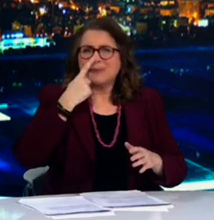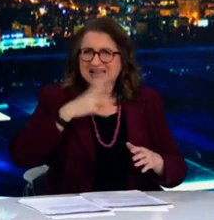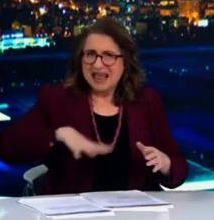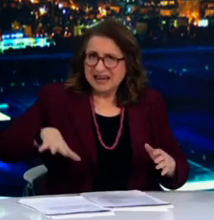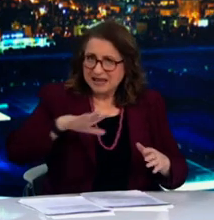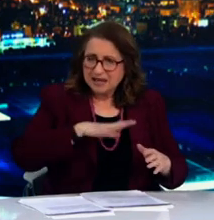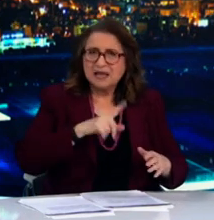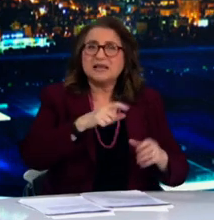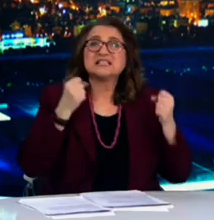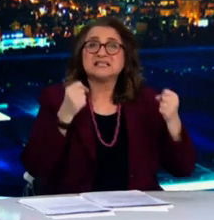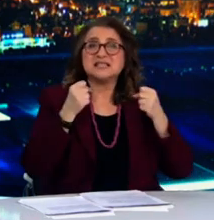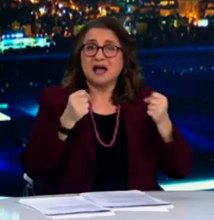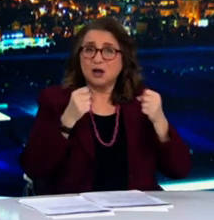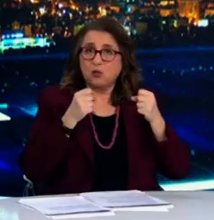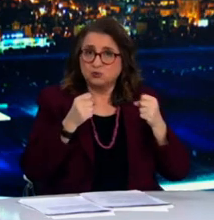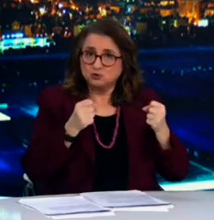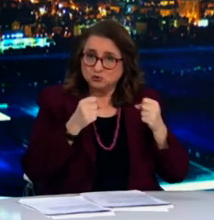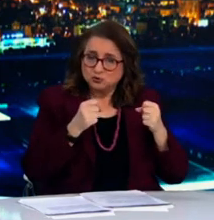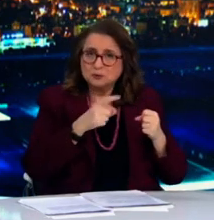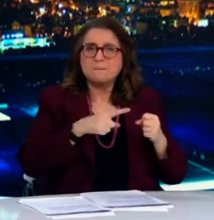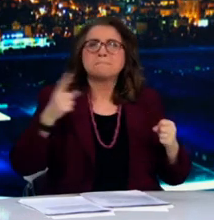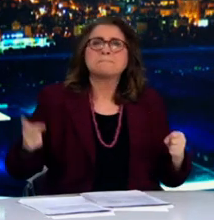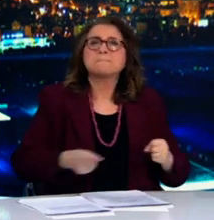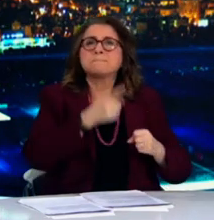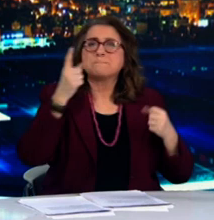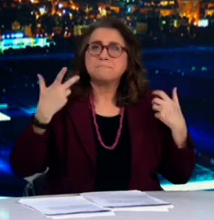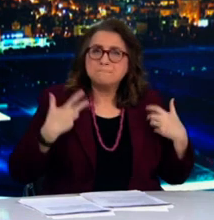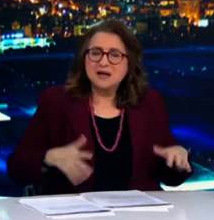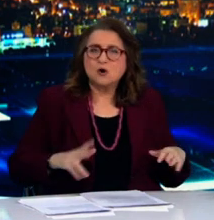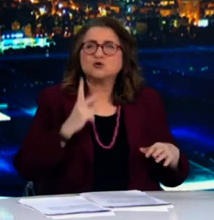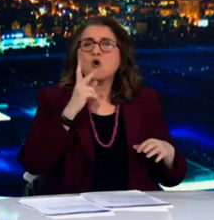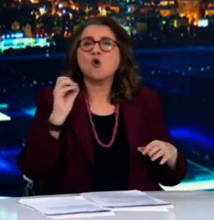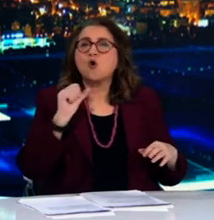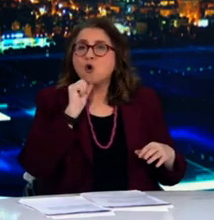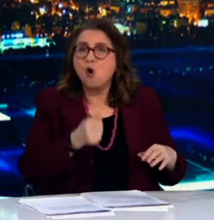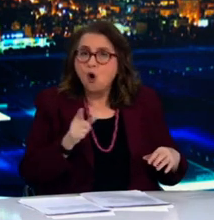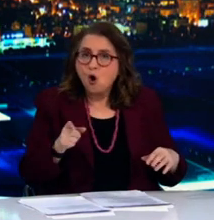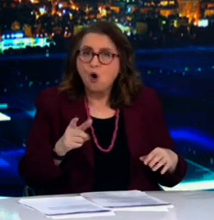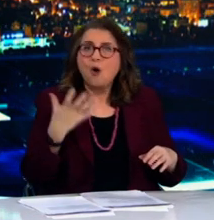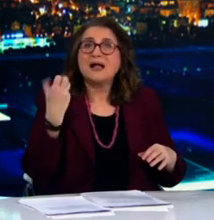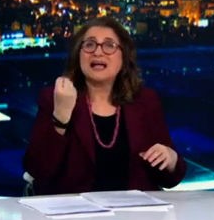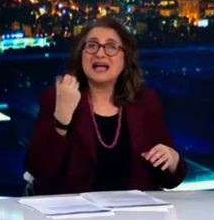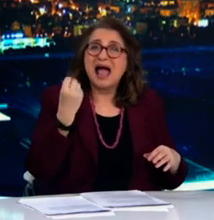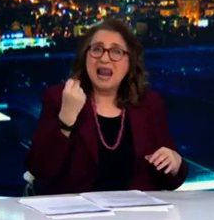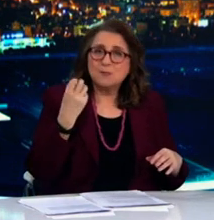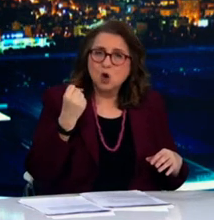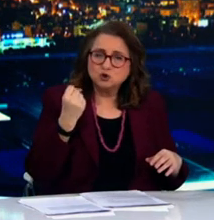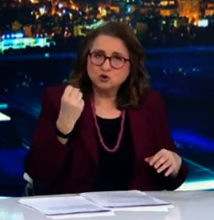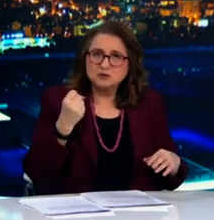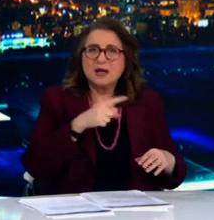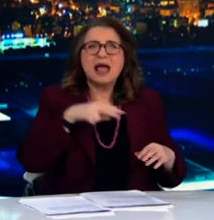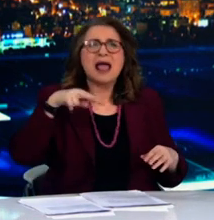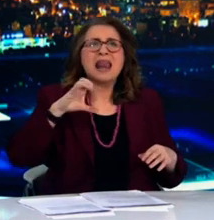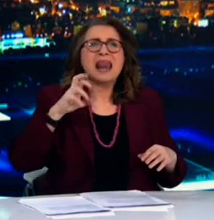Περιφερειακή Ενότητα Ζακύνθου, η Περιφερειακή Ενότητα Μικόνου και η Περιφερειακή Ενότητα Κό, η Δήμνη Καλυμνίων και Λέρου της